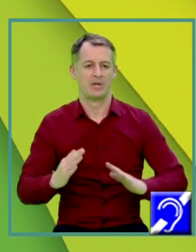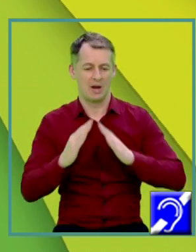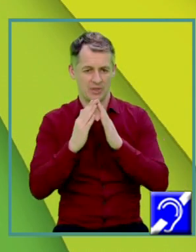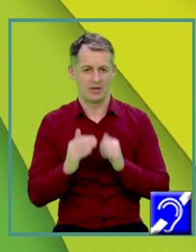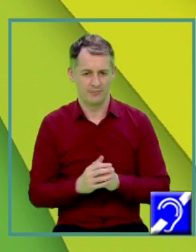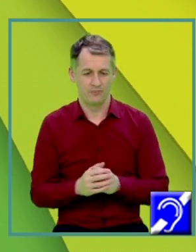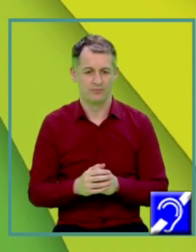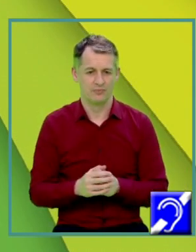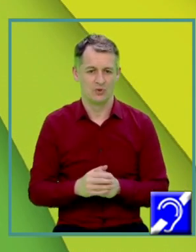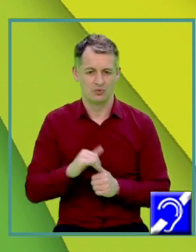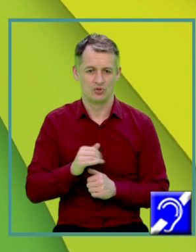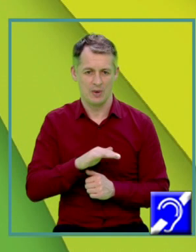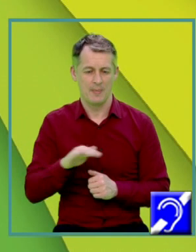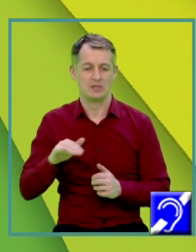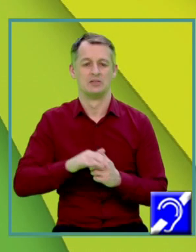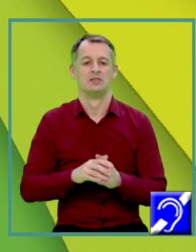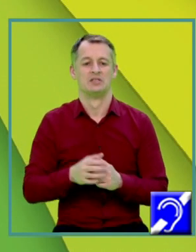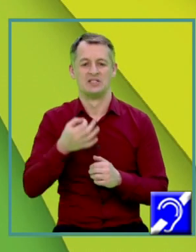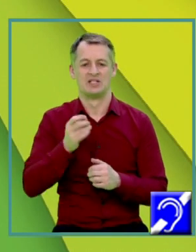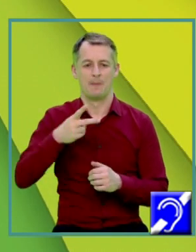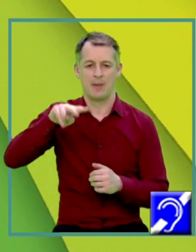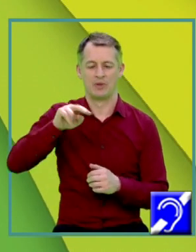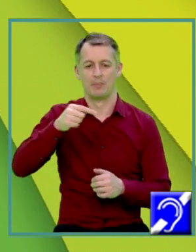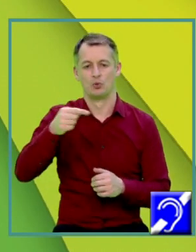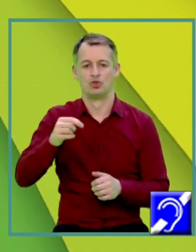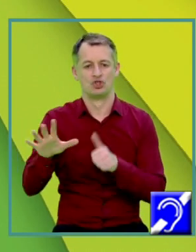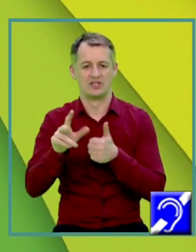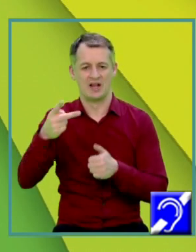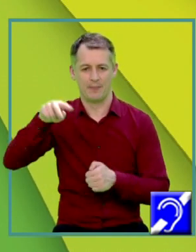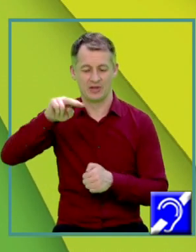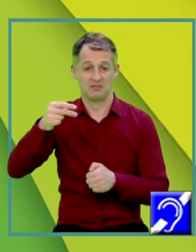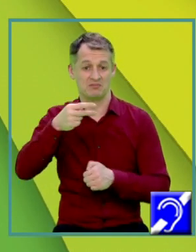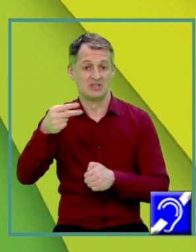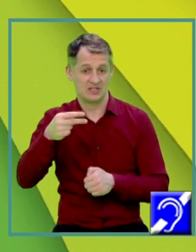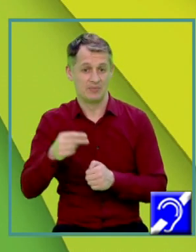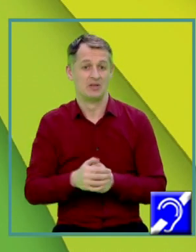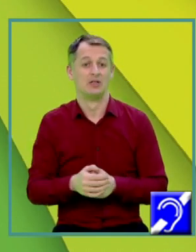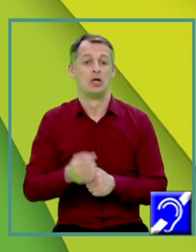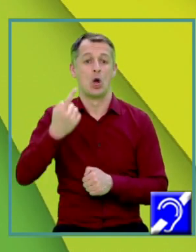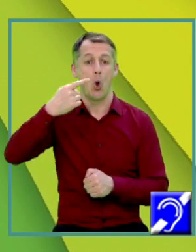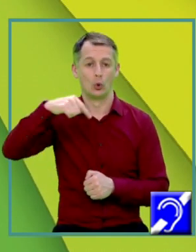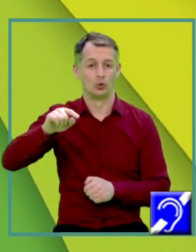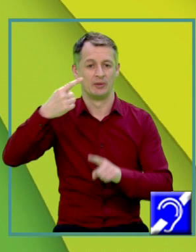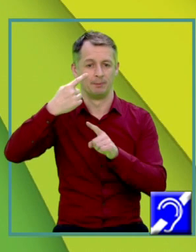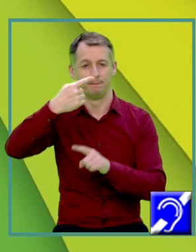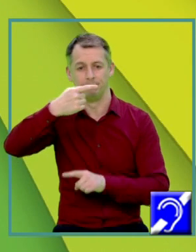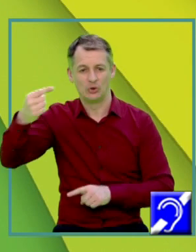10 la pătrat minus 6 la pătrat Adică 100 minus